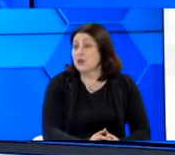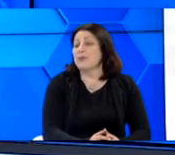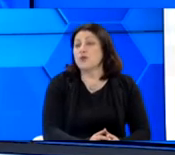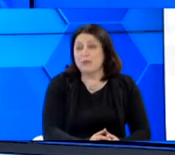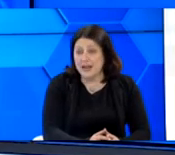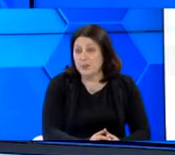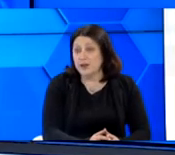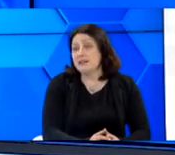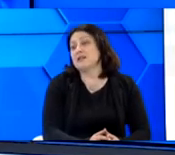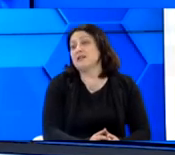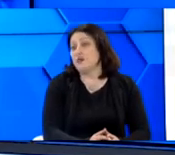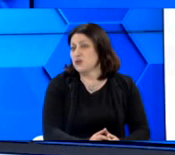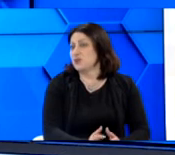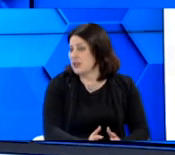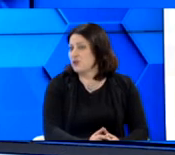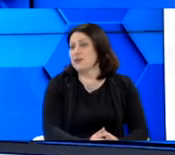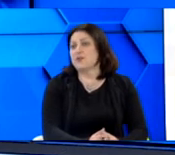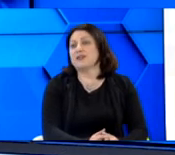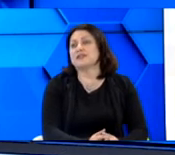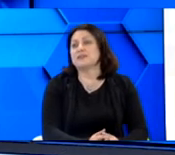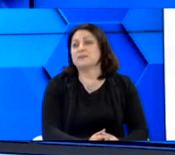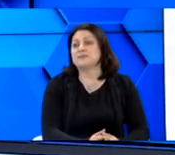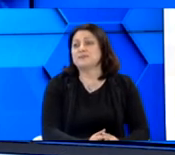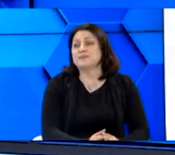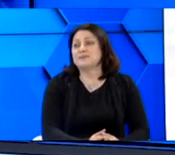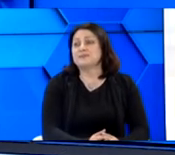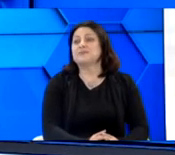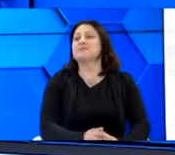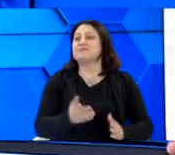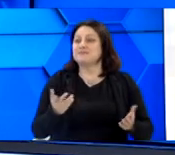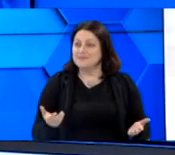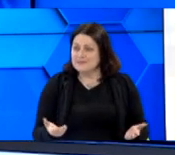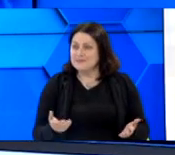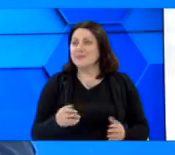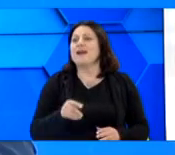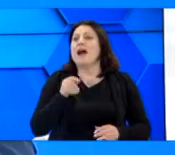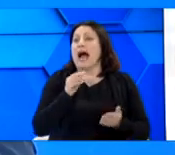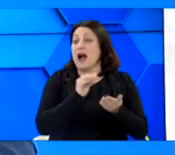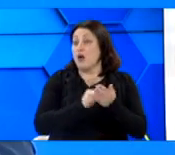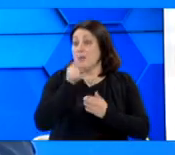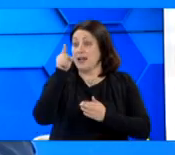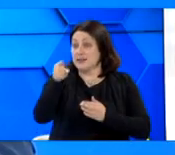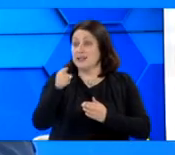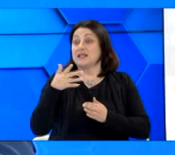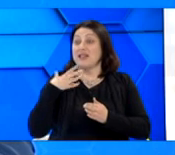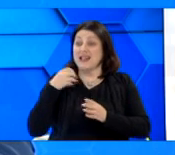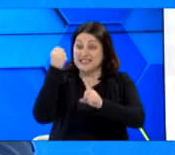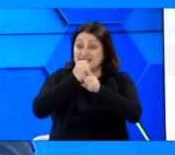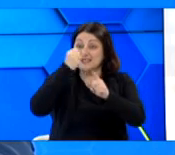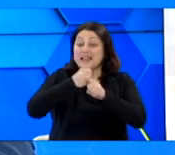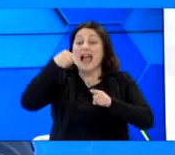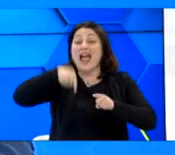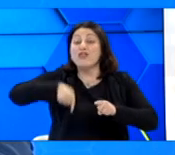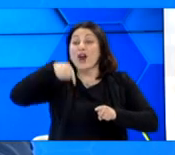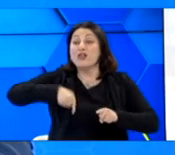ατόμων. Υπάρχουν πάρα πολλοί και νομίζουμε ότι και αυτό θα βοηθήσει. Και ήταν και επιβίωξή σας να έρθει στην Κρήτη